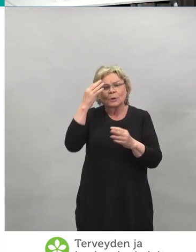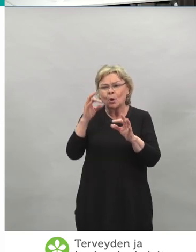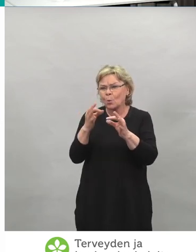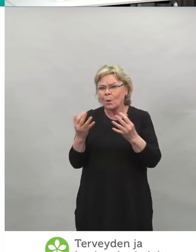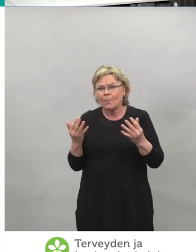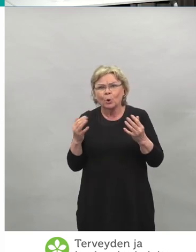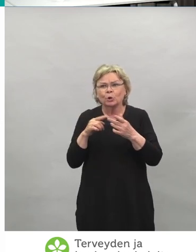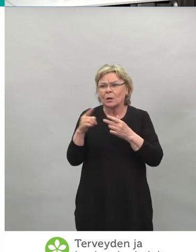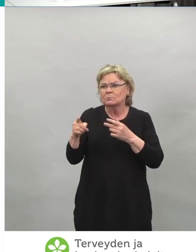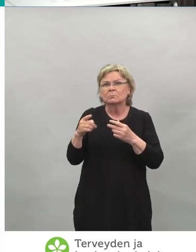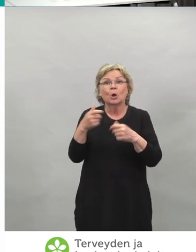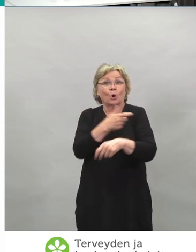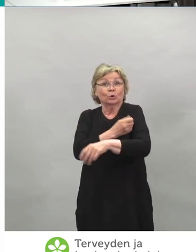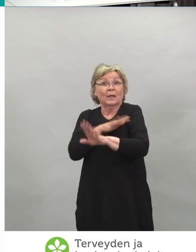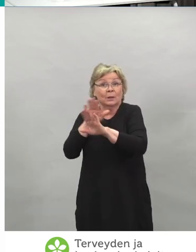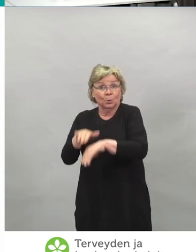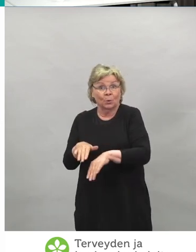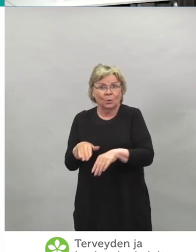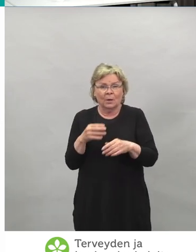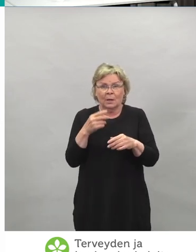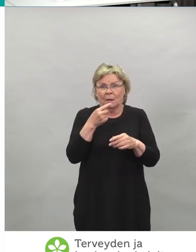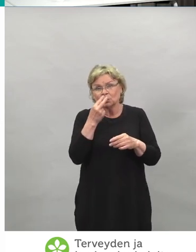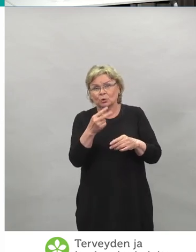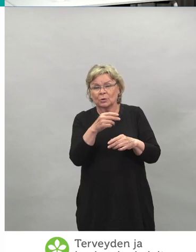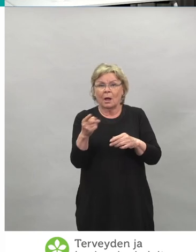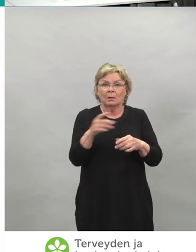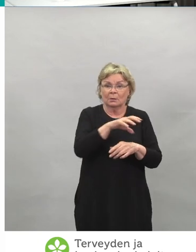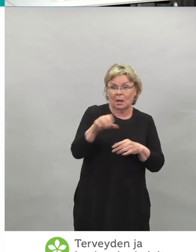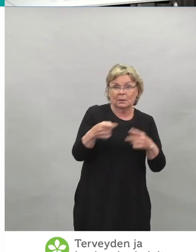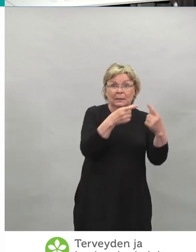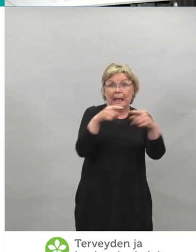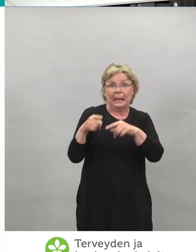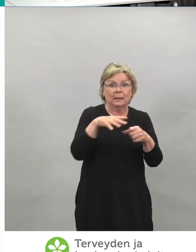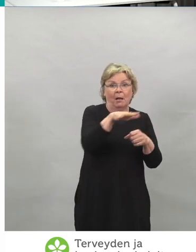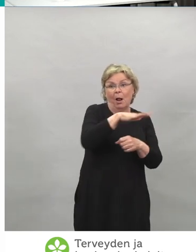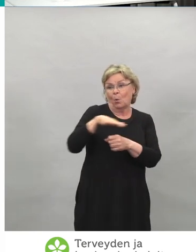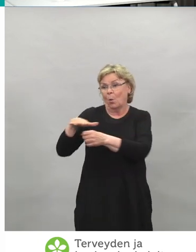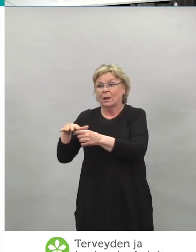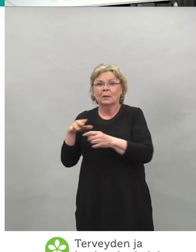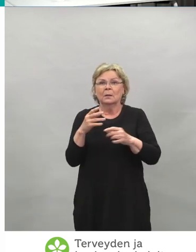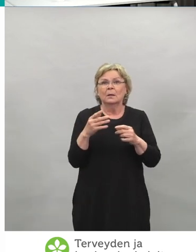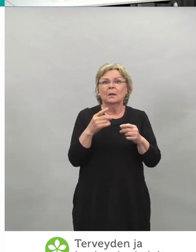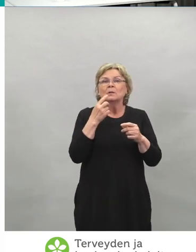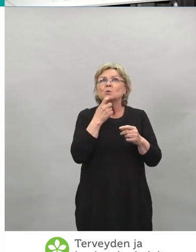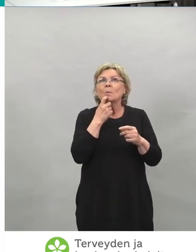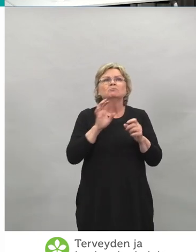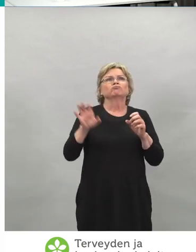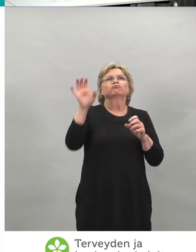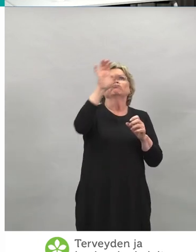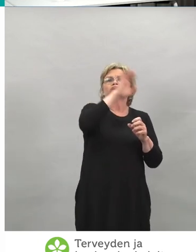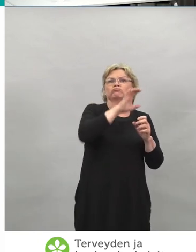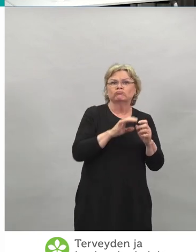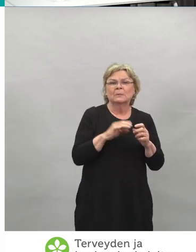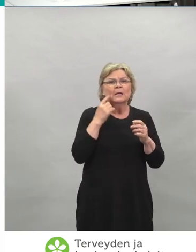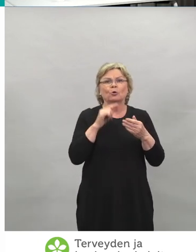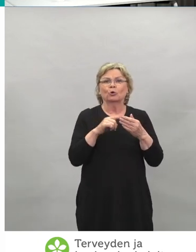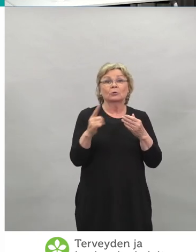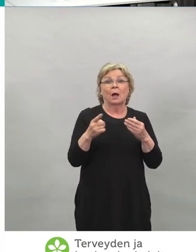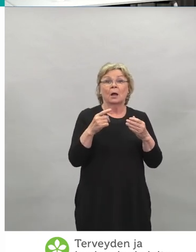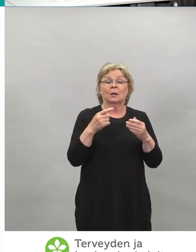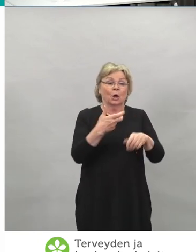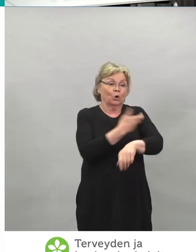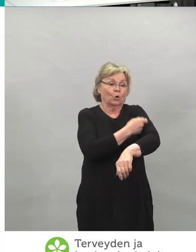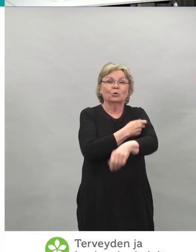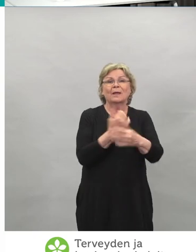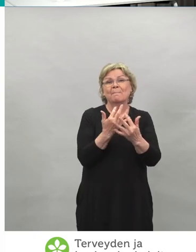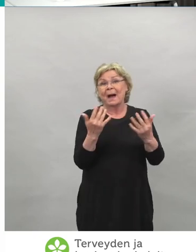Ilmoitetaanko sitten kaikilla alueilla, kuinka pitkälle, kuinka paljon mikäkin kunta saa rokotteita, niin sitä mukaan he voivat avata sitten aikoja